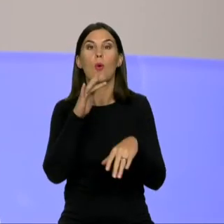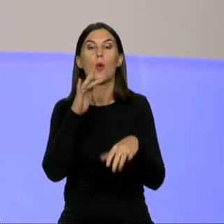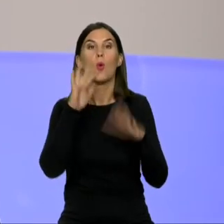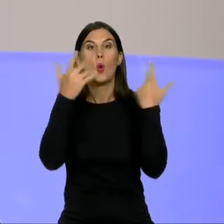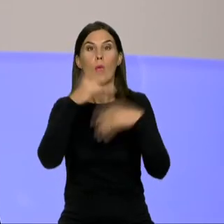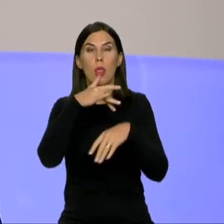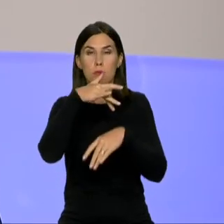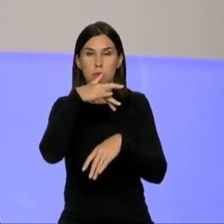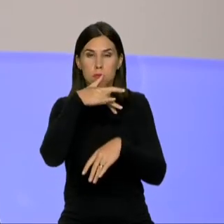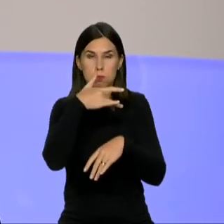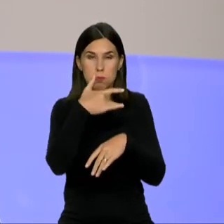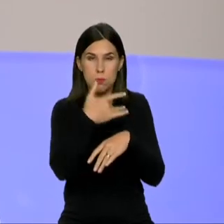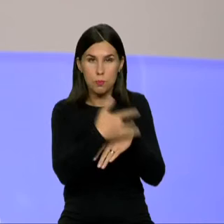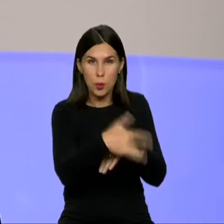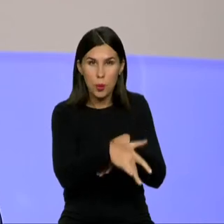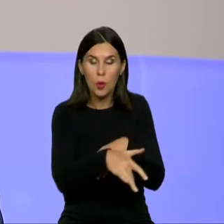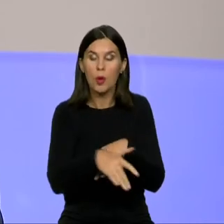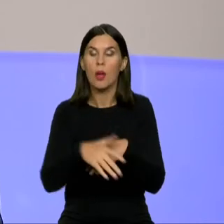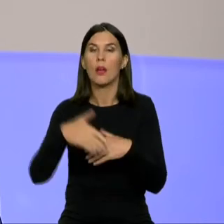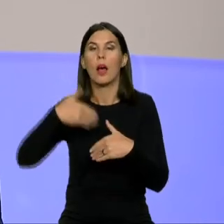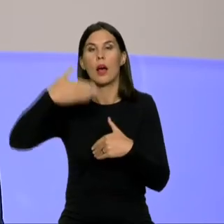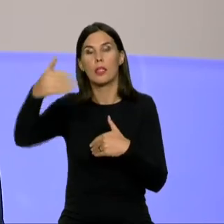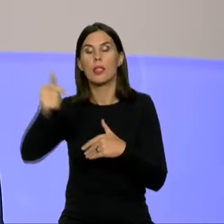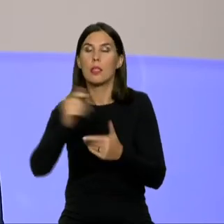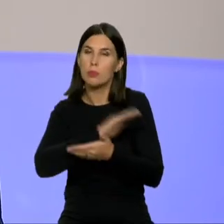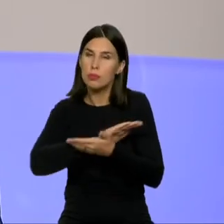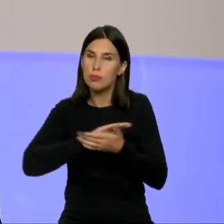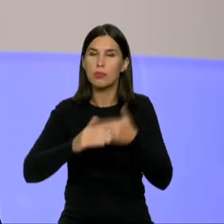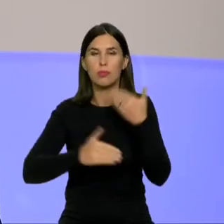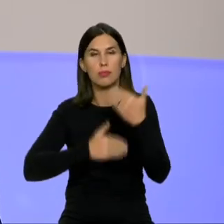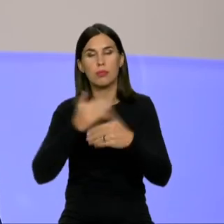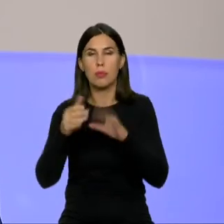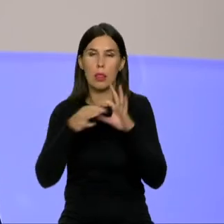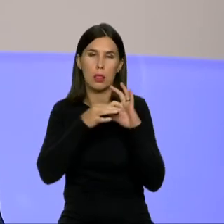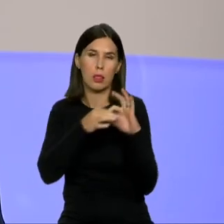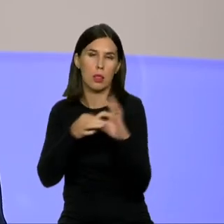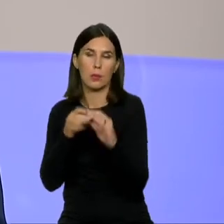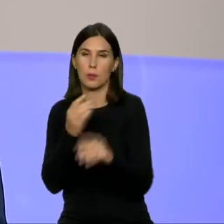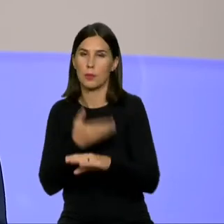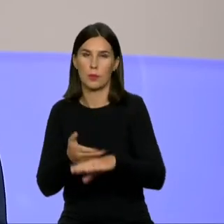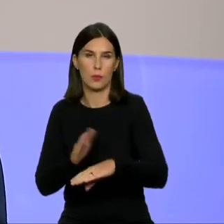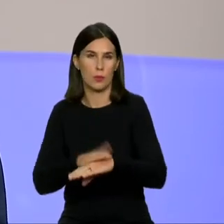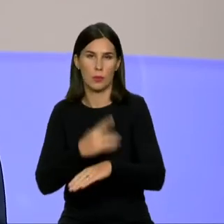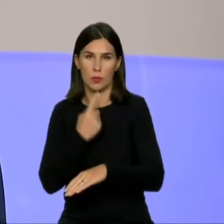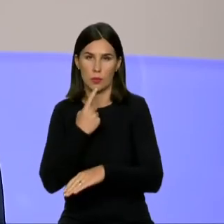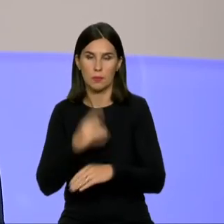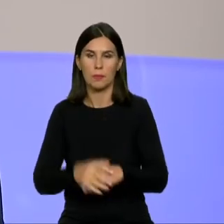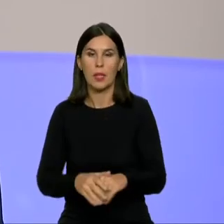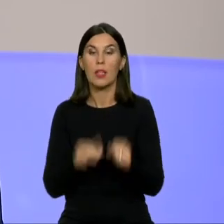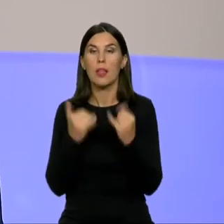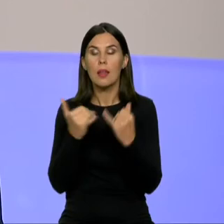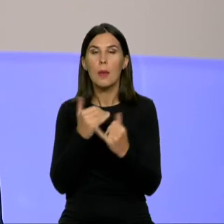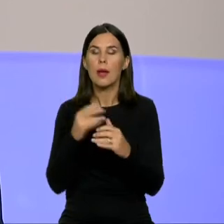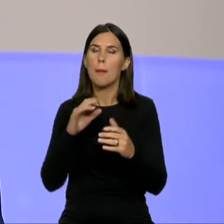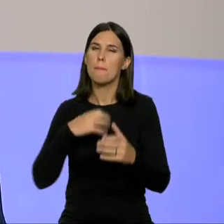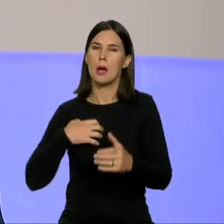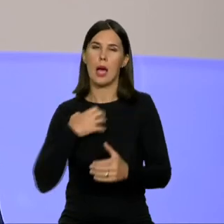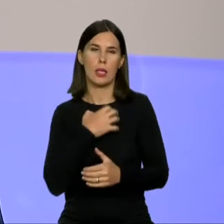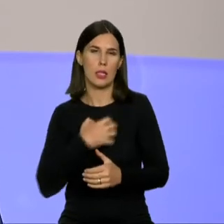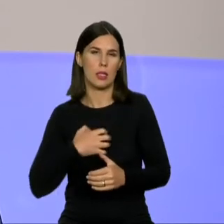labai sudėtinga tą tvariai padaryti. Galbūt esminė gera žinia, ką aš šiandien sužinoju ir kas tikrai